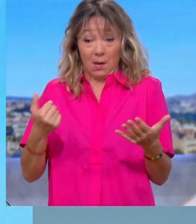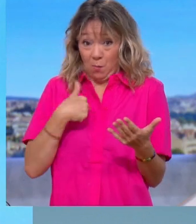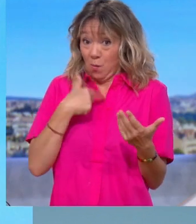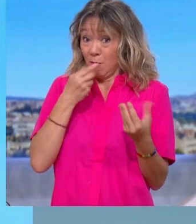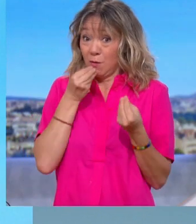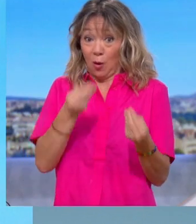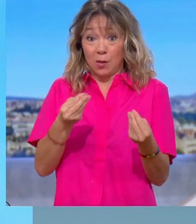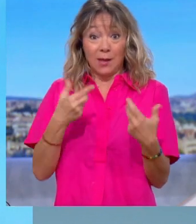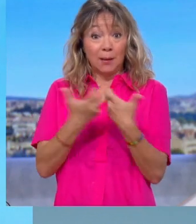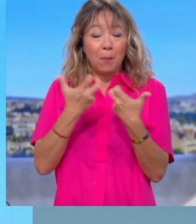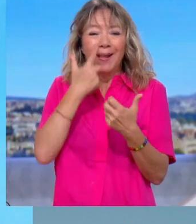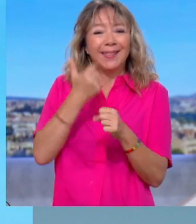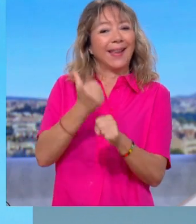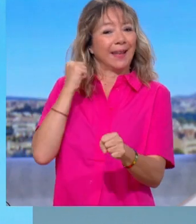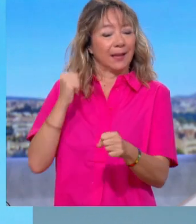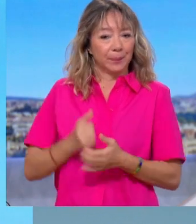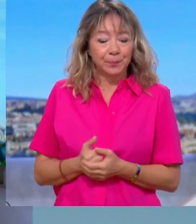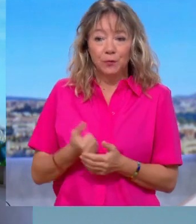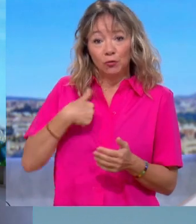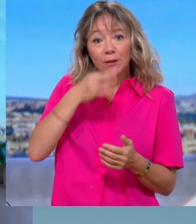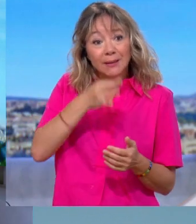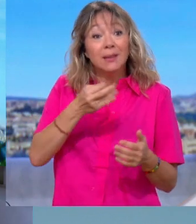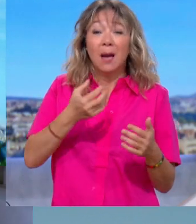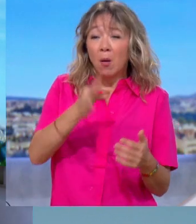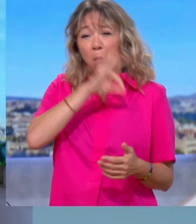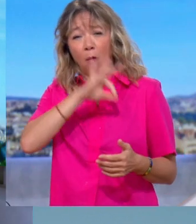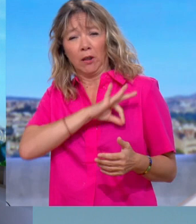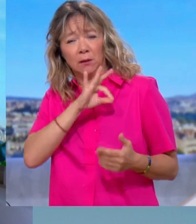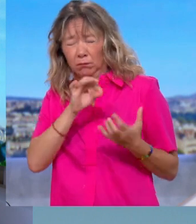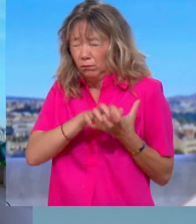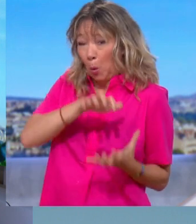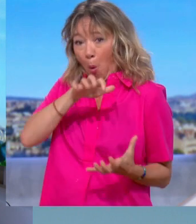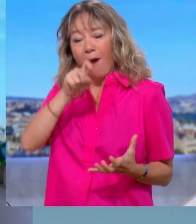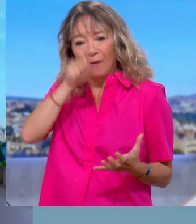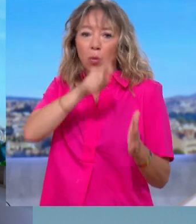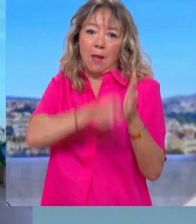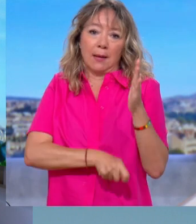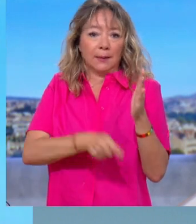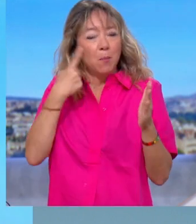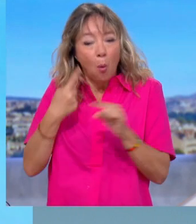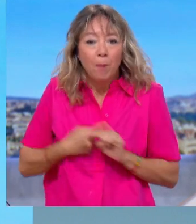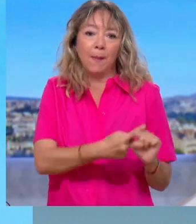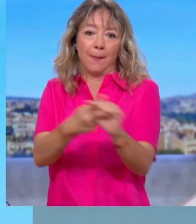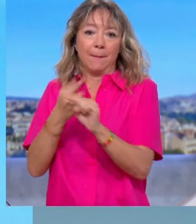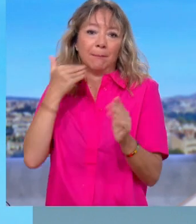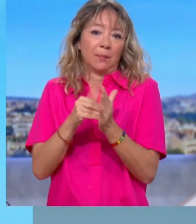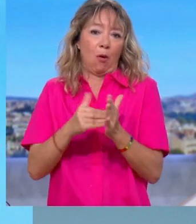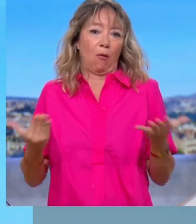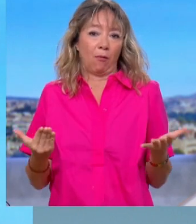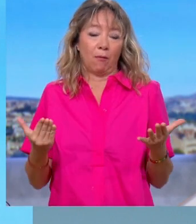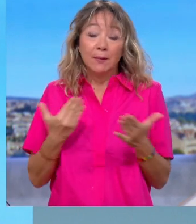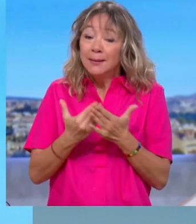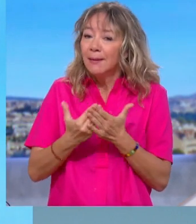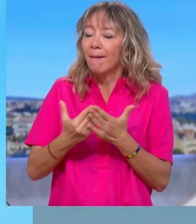un exemple. L'an passé, j'avais demandé à ce qu'on taxe les super profits, qu'on fasse en sorte qu'il y ait une meilleure répartition. Parce qu'évidemment, la promesse